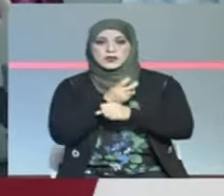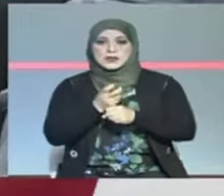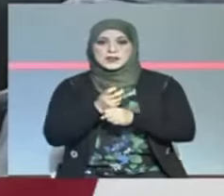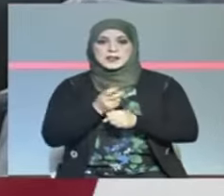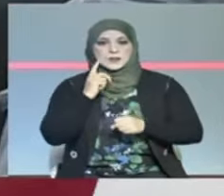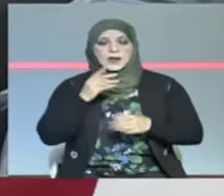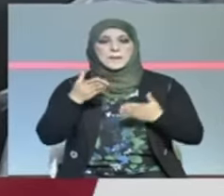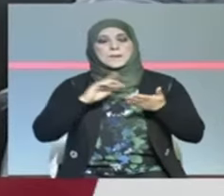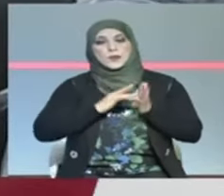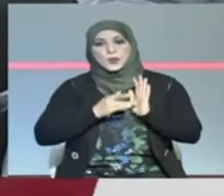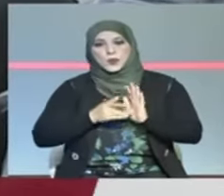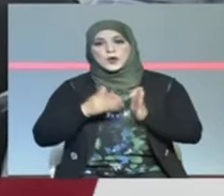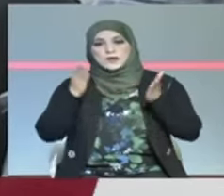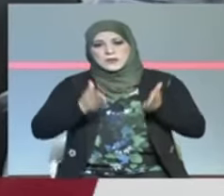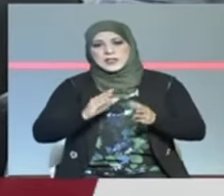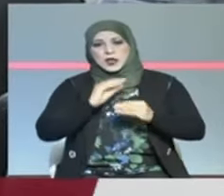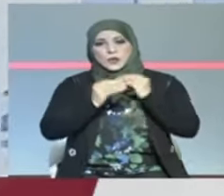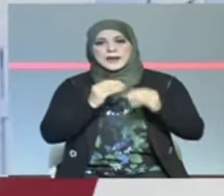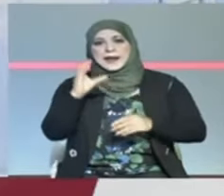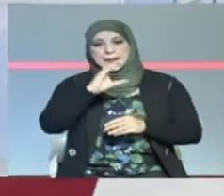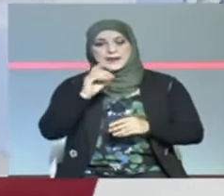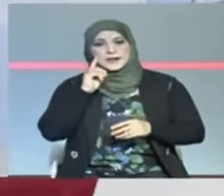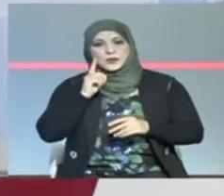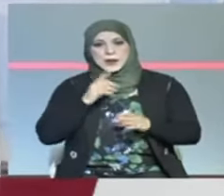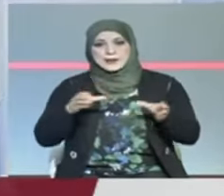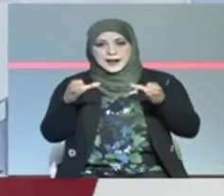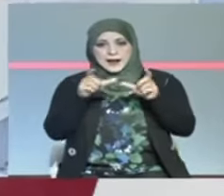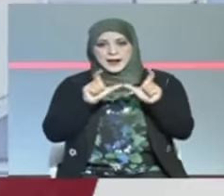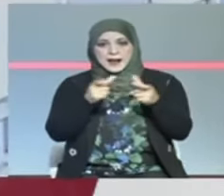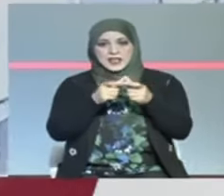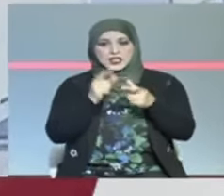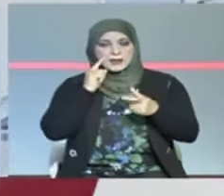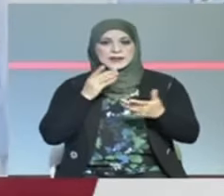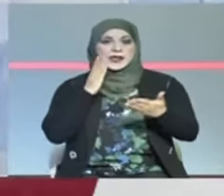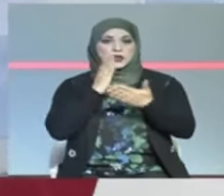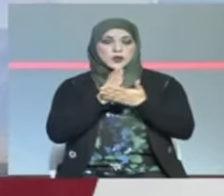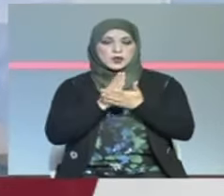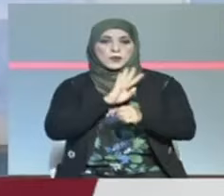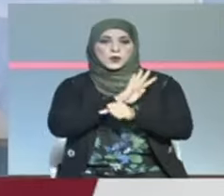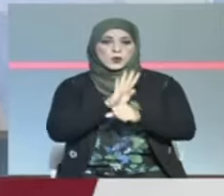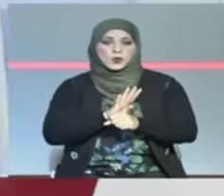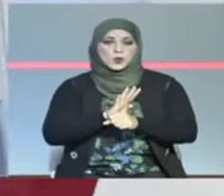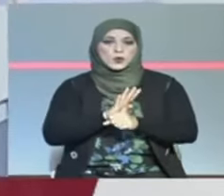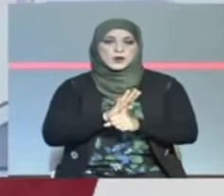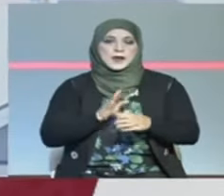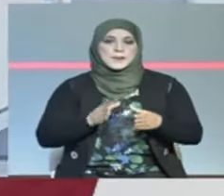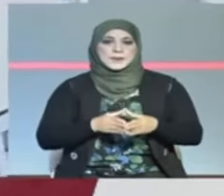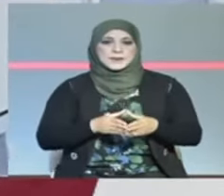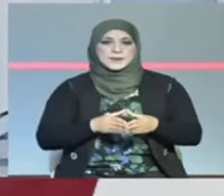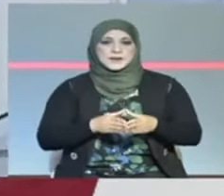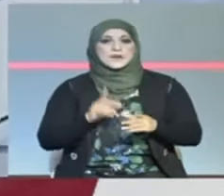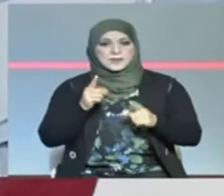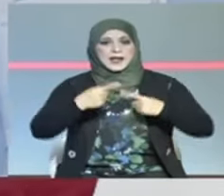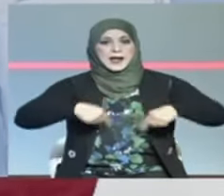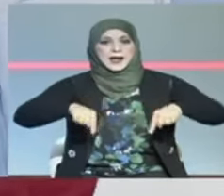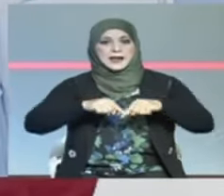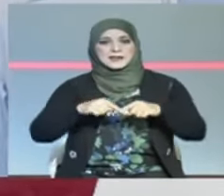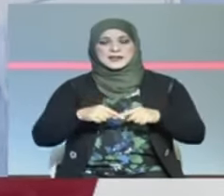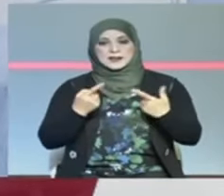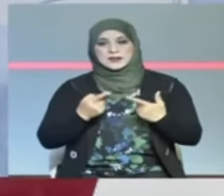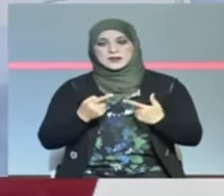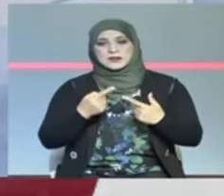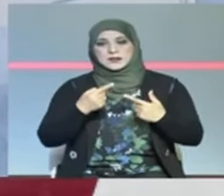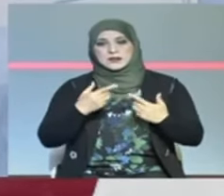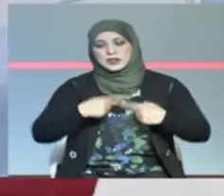بالقطاعين وكانت لجنة القيادة الخاصة بمكافحة جائحة كوفيد-19 عقدت اجتماعها